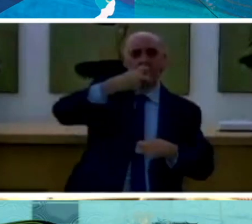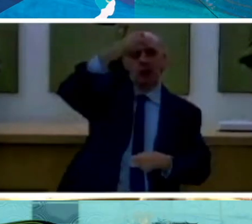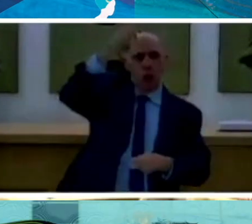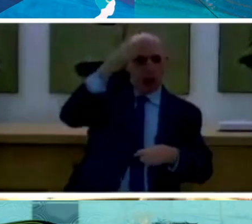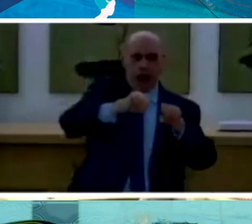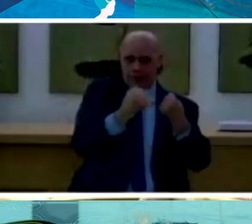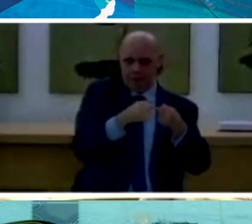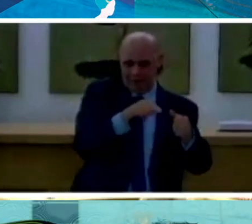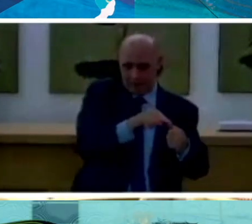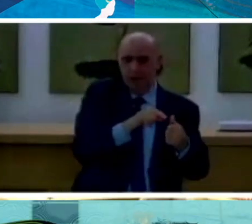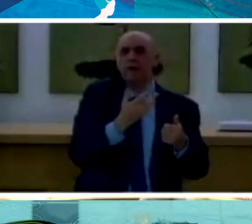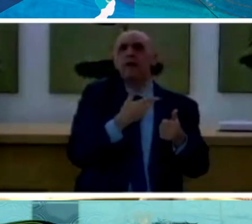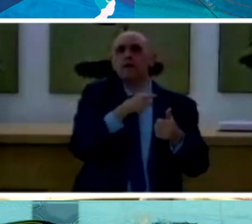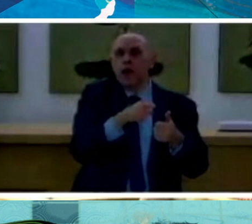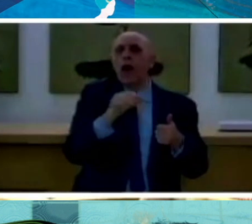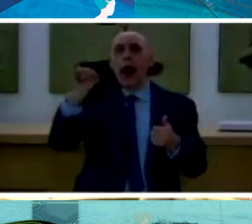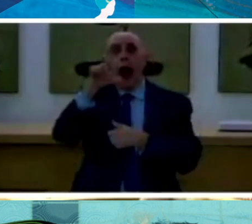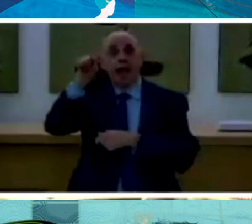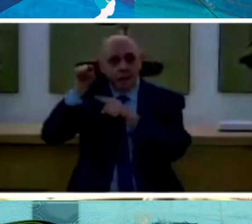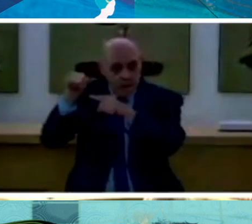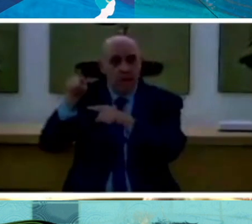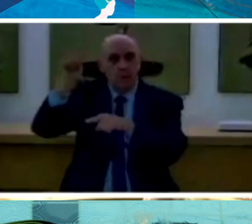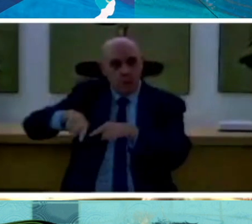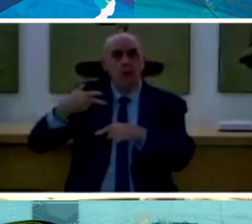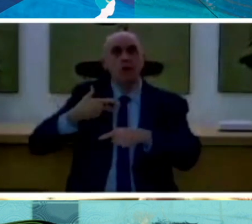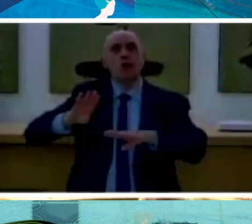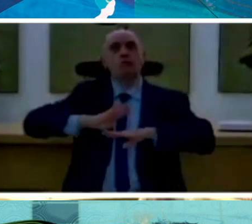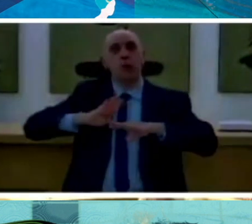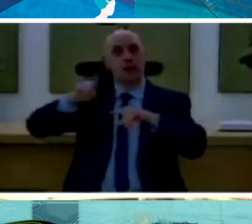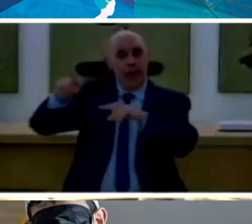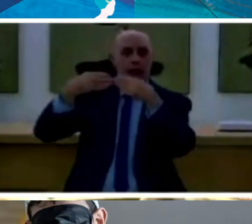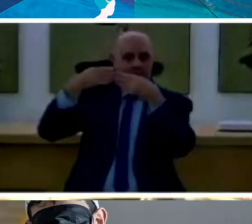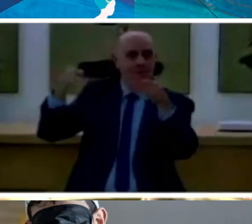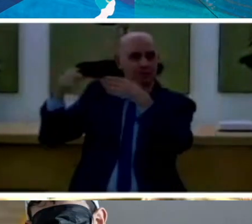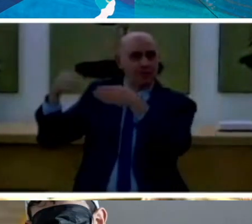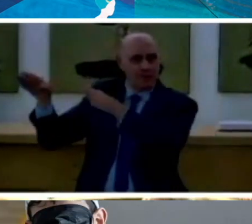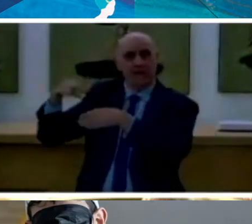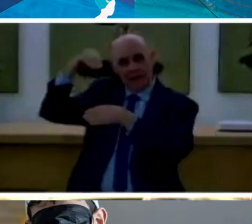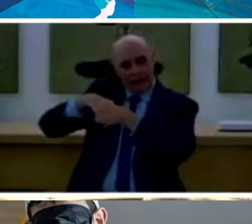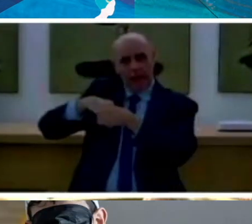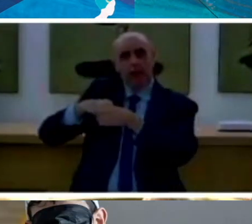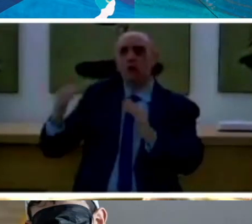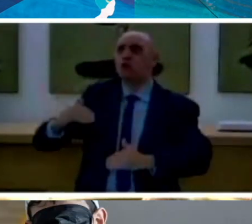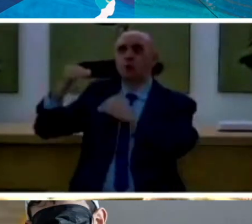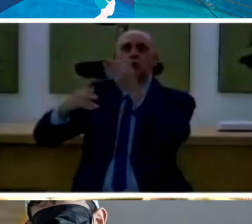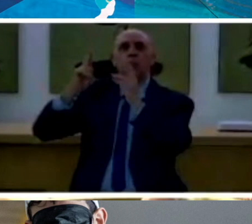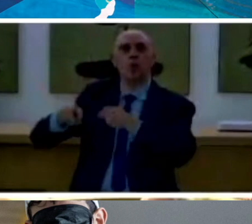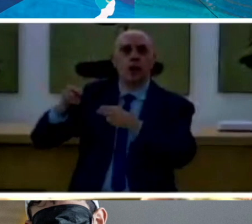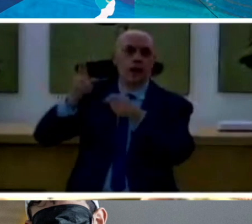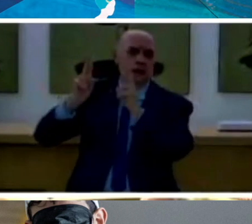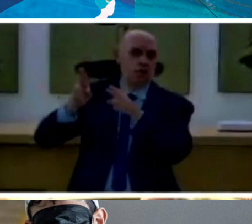ASL che hanno chiesto il riconoscimento perché hanno aperto gli sportelli all'interno delle loro strutture sanitarie per far conoscere ai propri